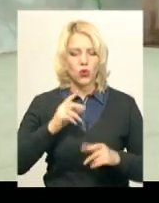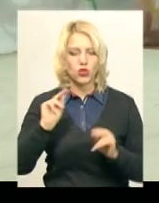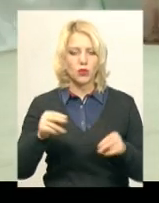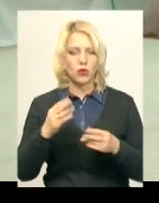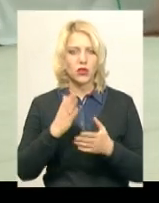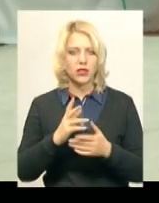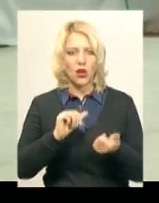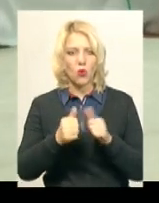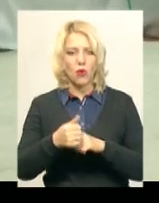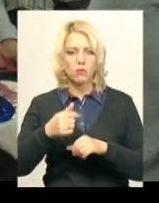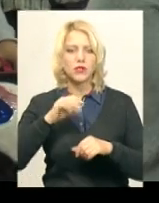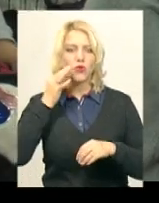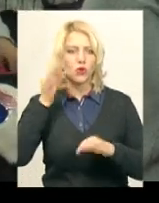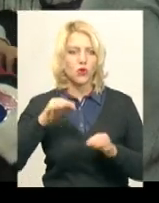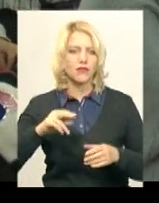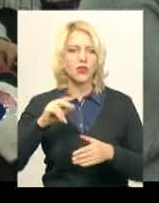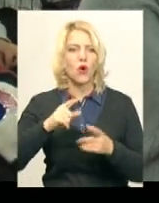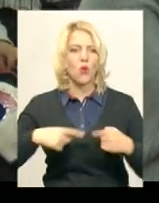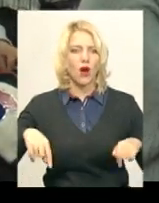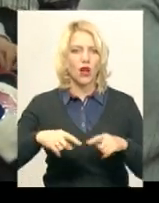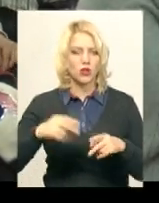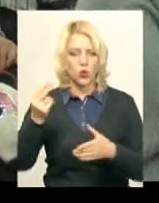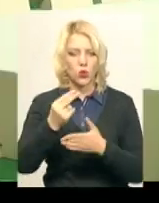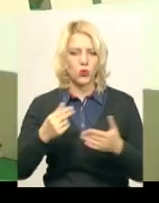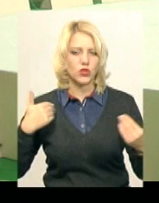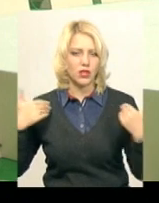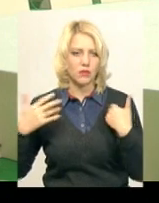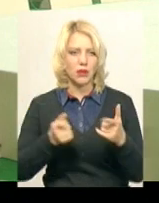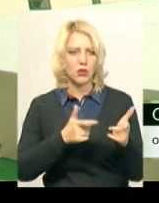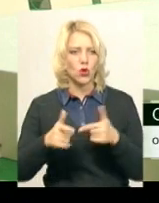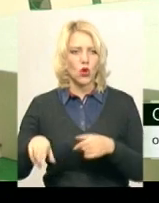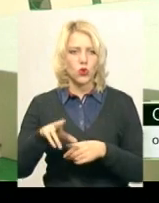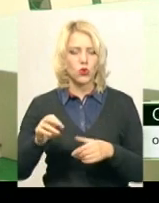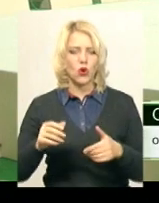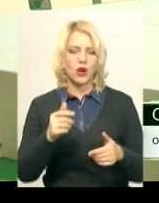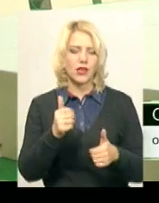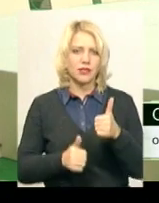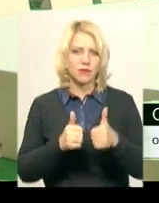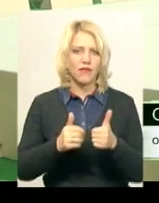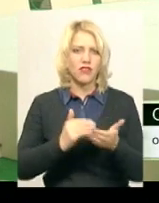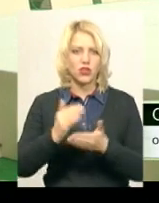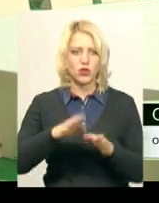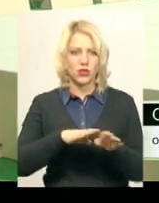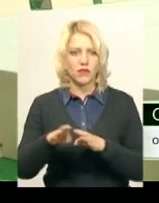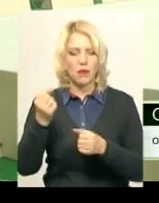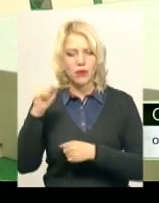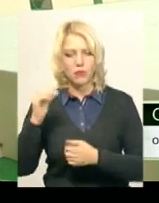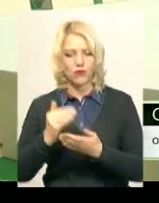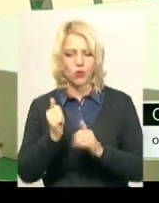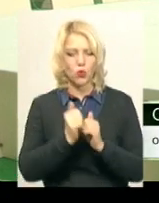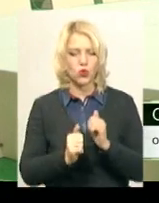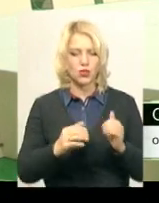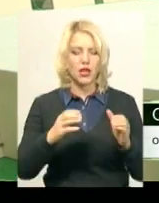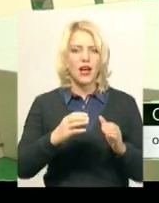досвідом в галузі художньої гімнастики та підготовка до змагань вищого рівня. «Переможці в кожній віковій категорії є і в кожній